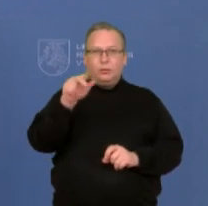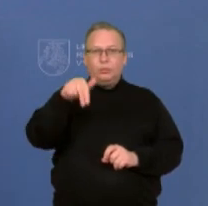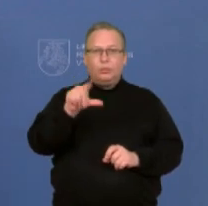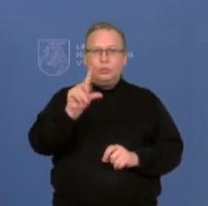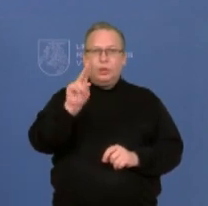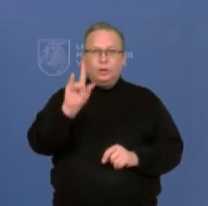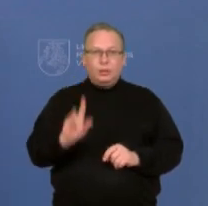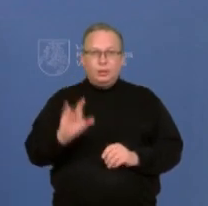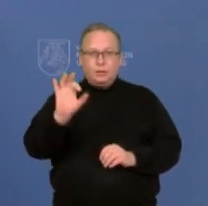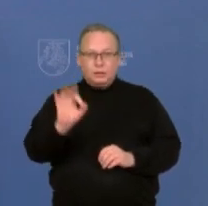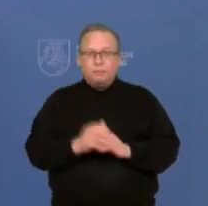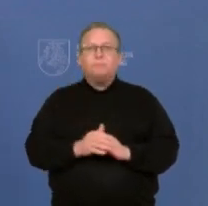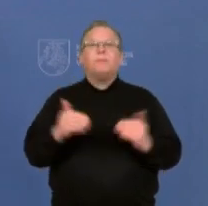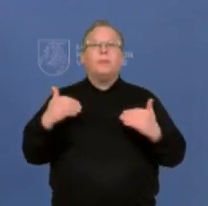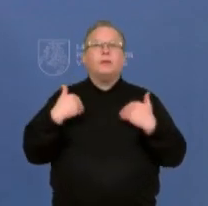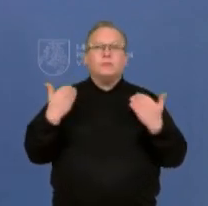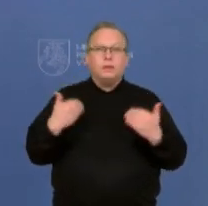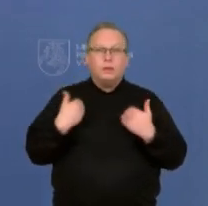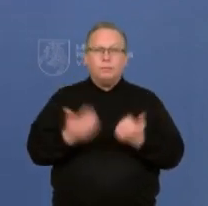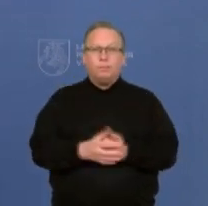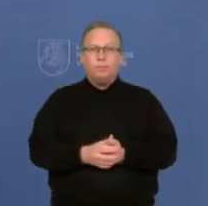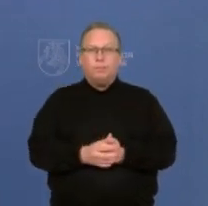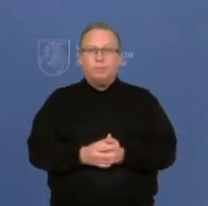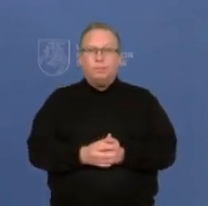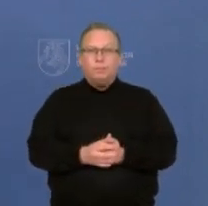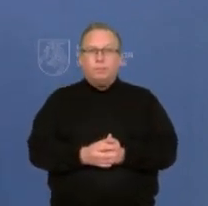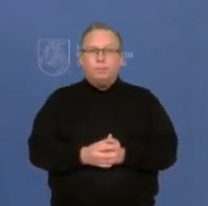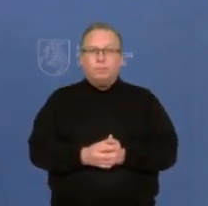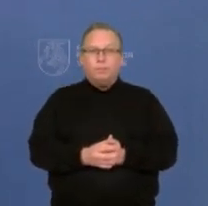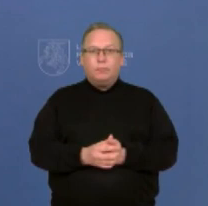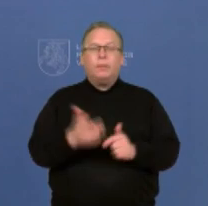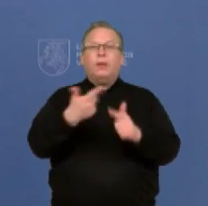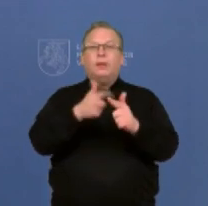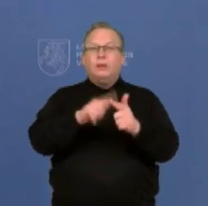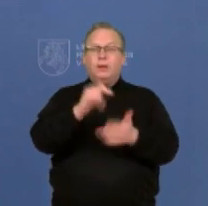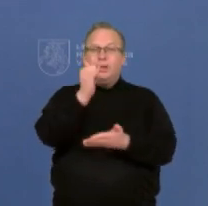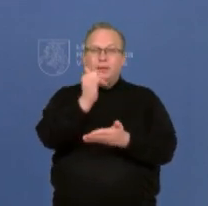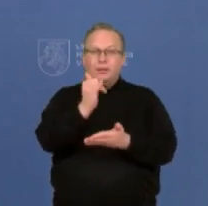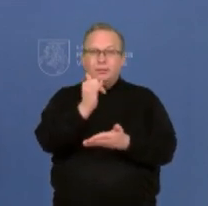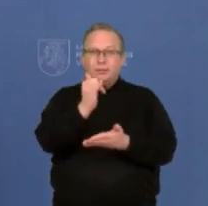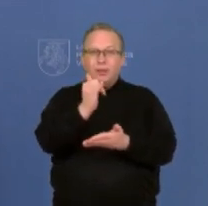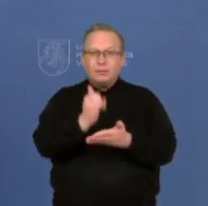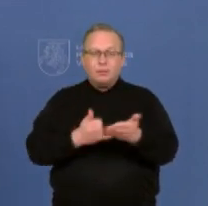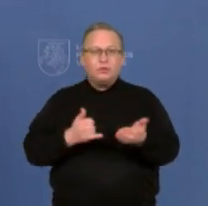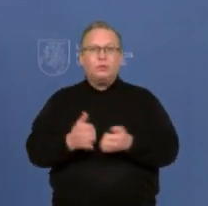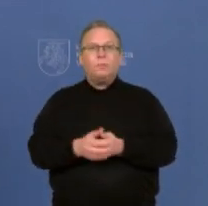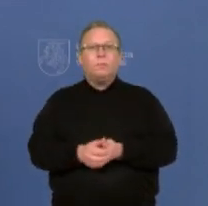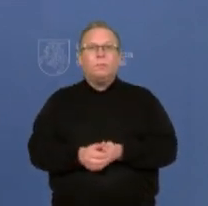Laba diena, truputėlį rasoja akinėjį, labai atsiprašau, atlikti viskas turko.